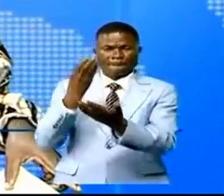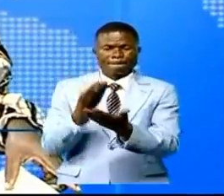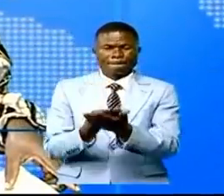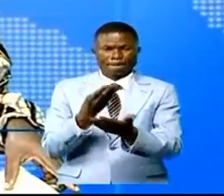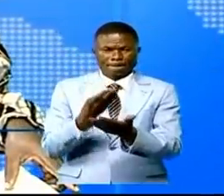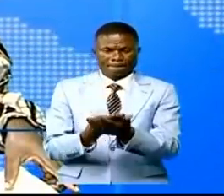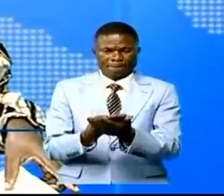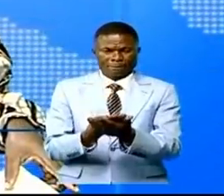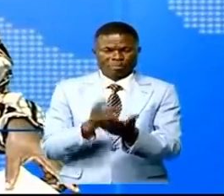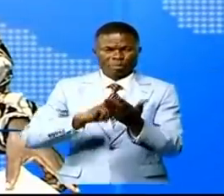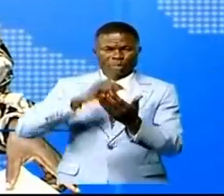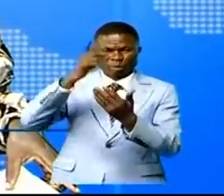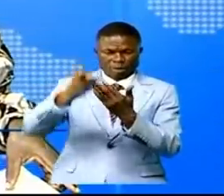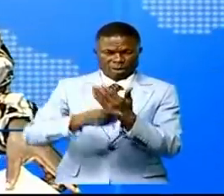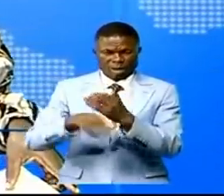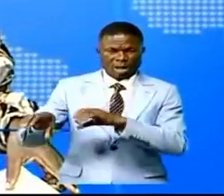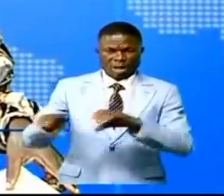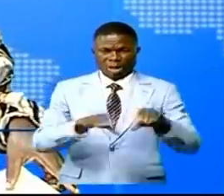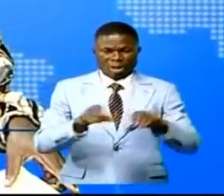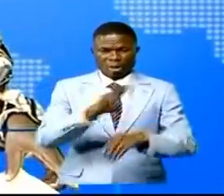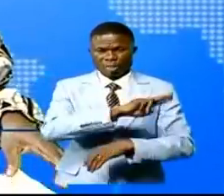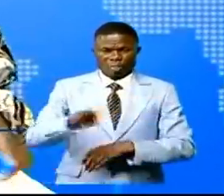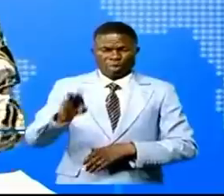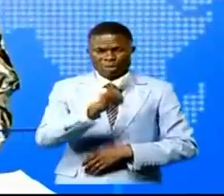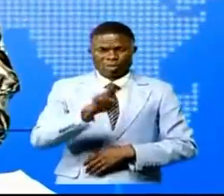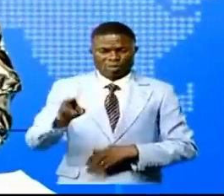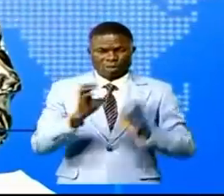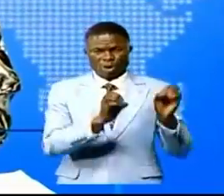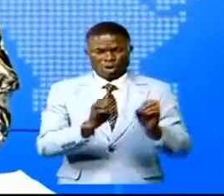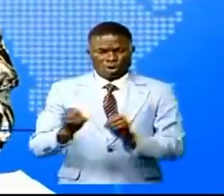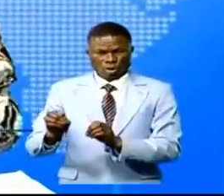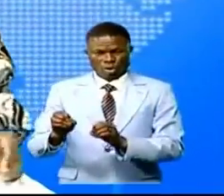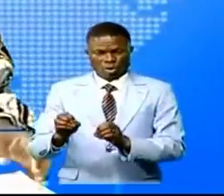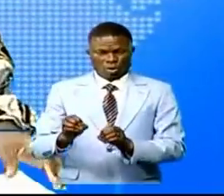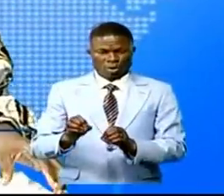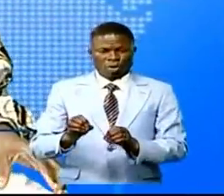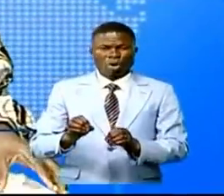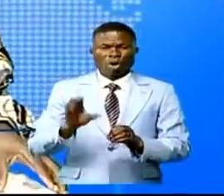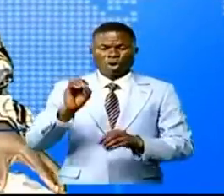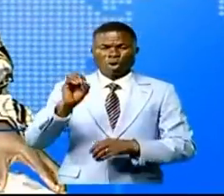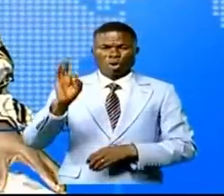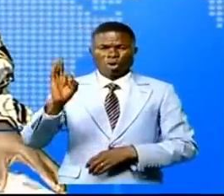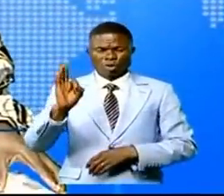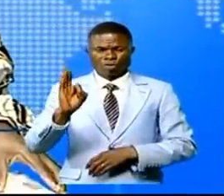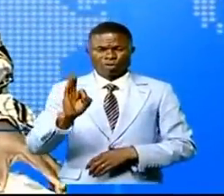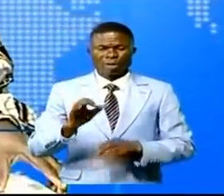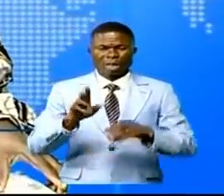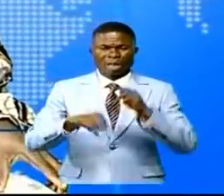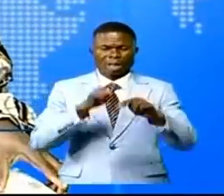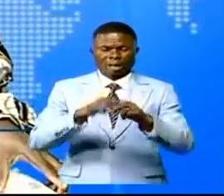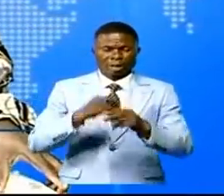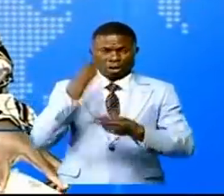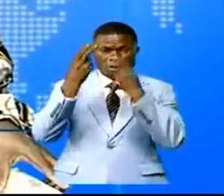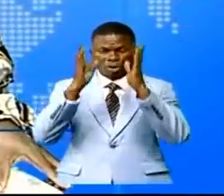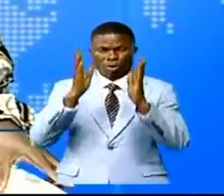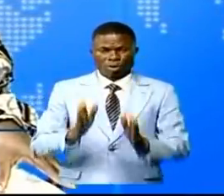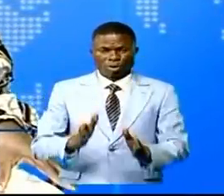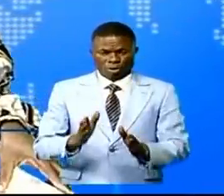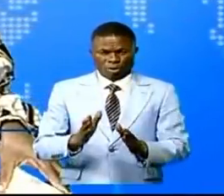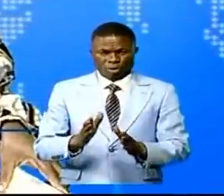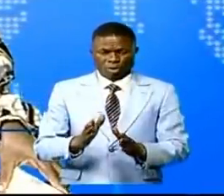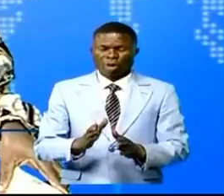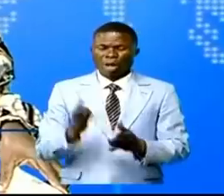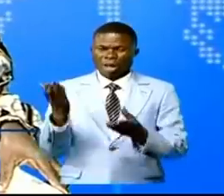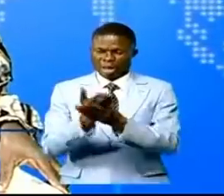et le programme d'action 2022 a été organisé par l'Office national du tourisme en vue de mettre en place une feuille de